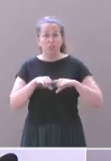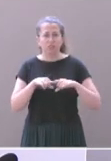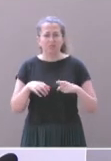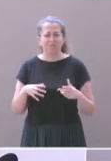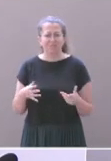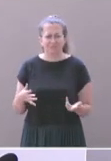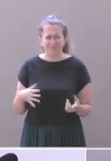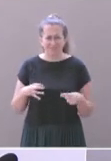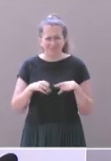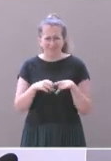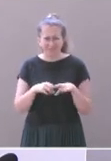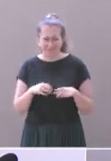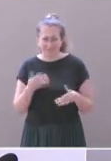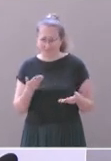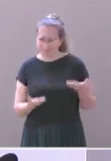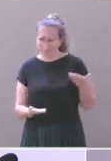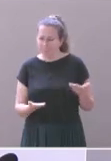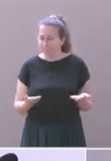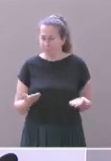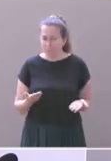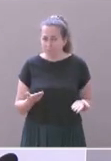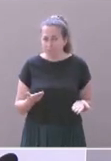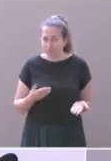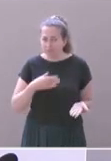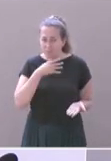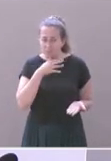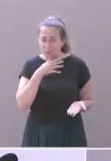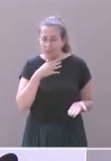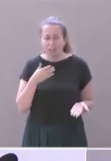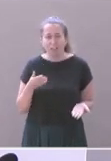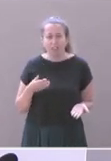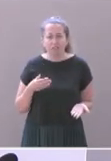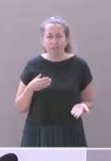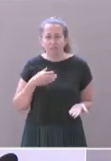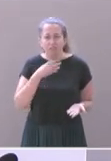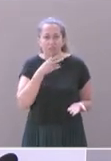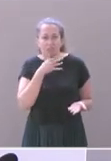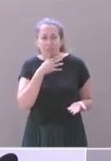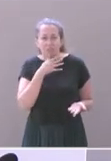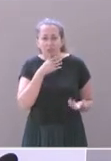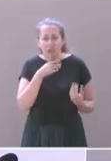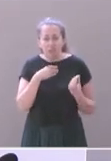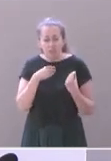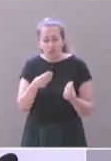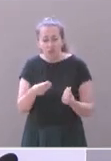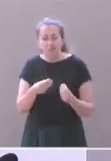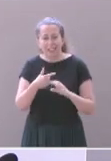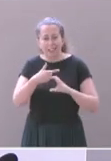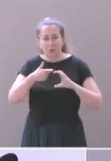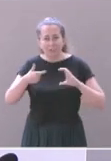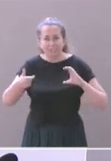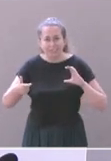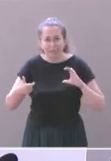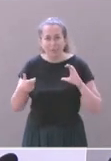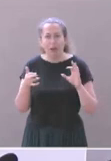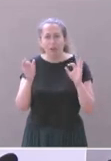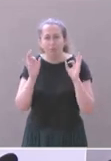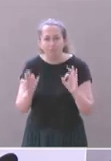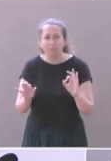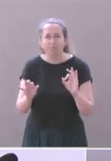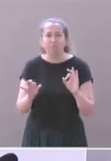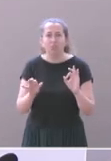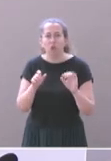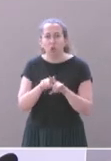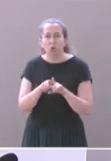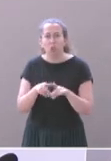compensation n'a jamais permis, la compensation ne permettra jamais de restaurer l'écosystème détruit. La